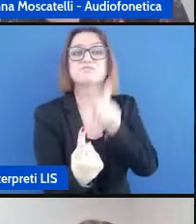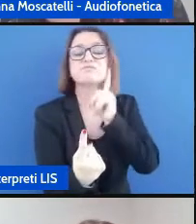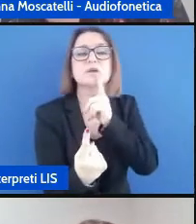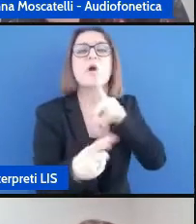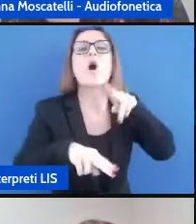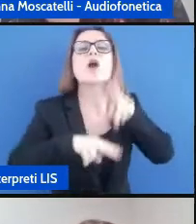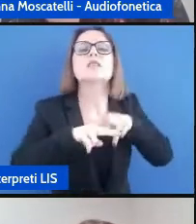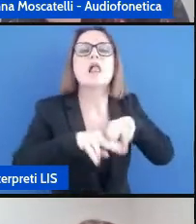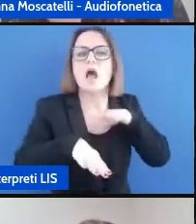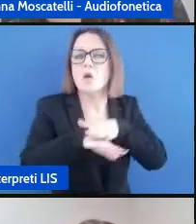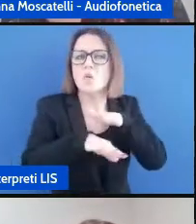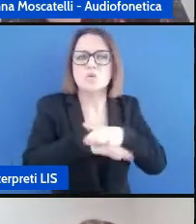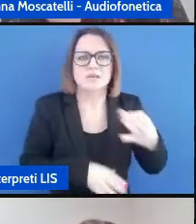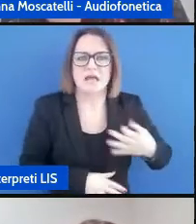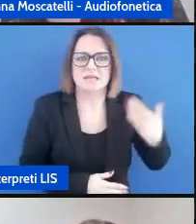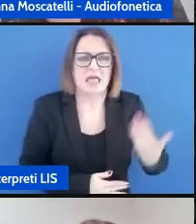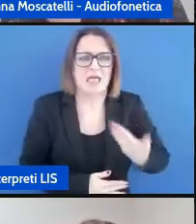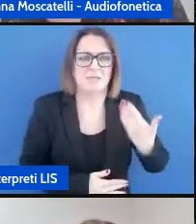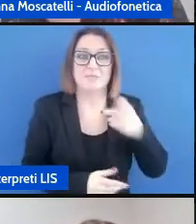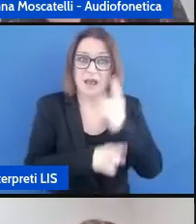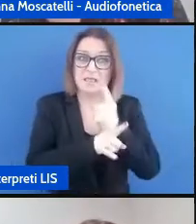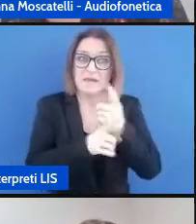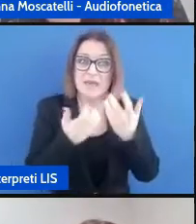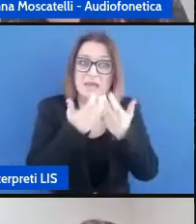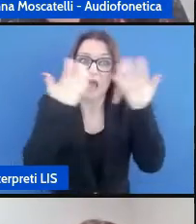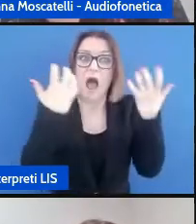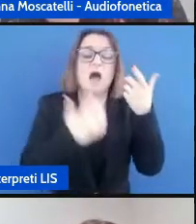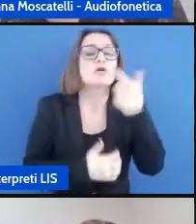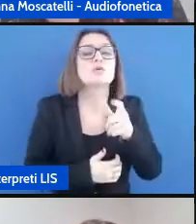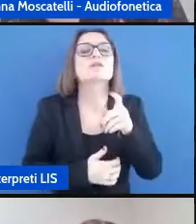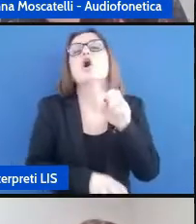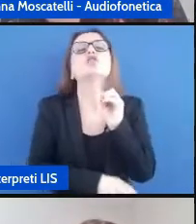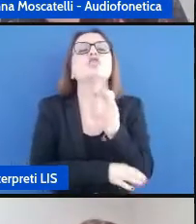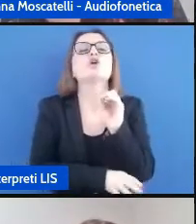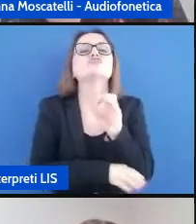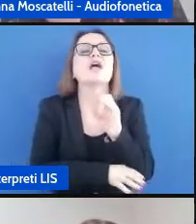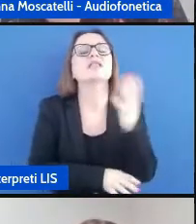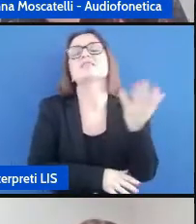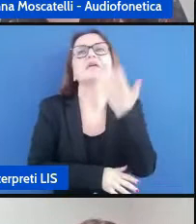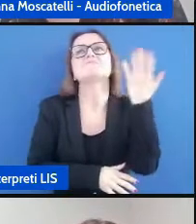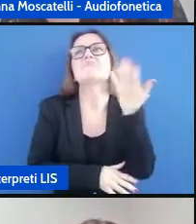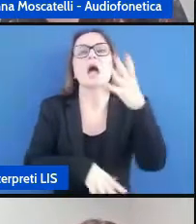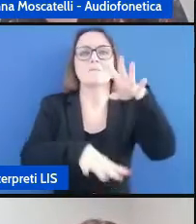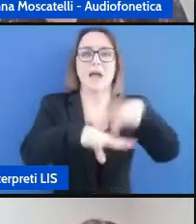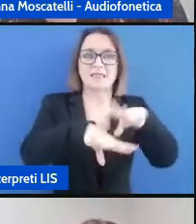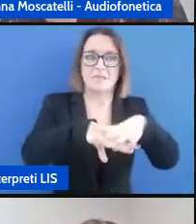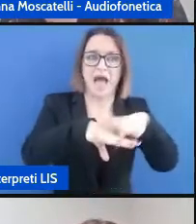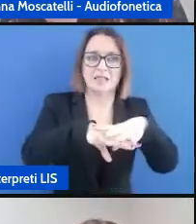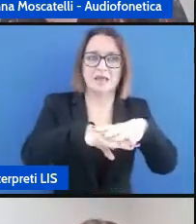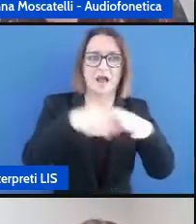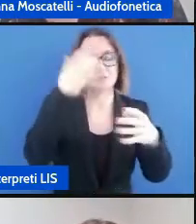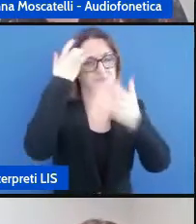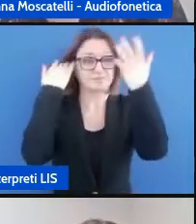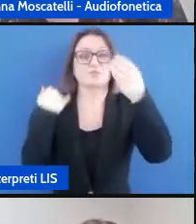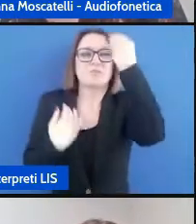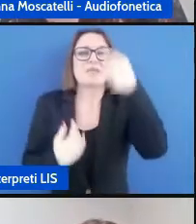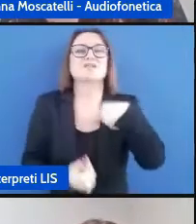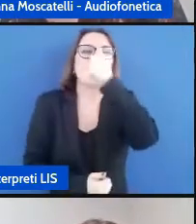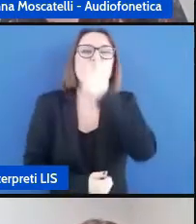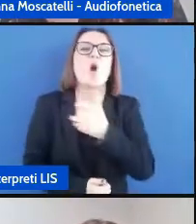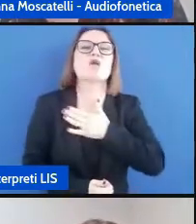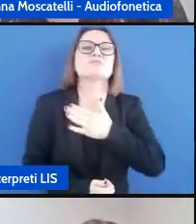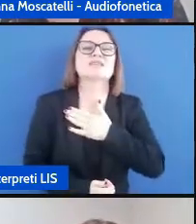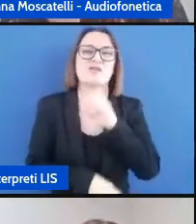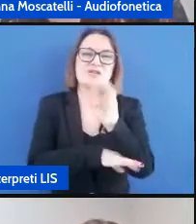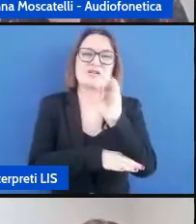consapevolezza il docente ad esempio di matematica sto pensando a me come insegnante